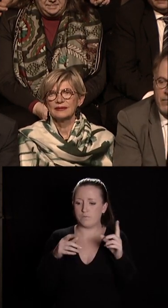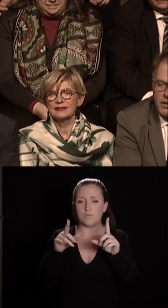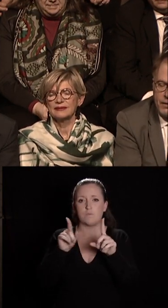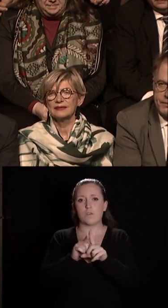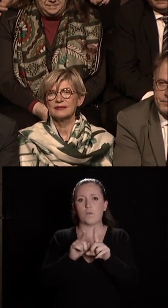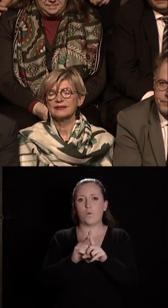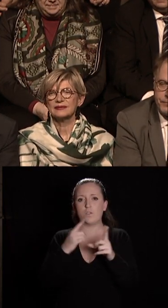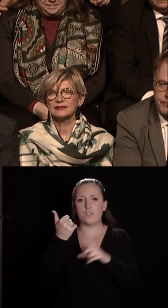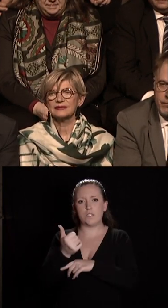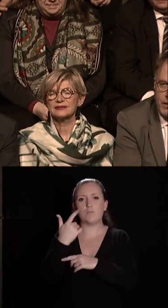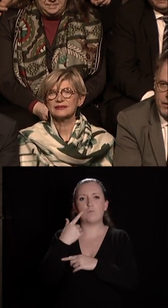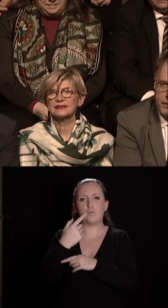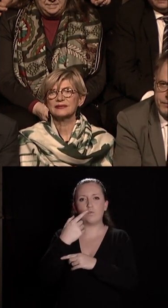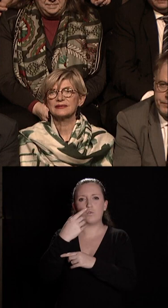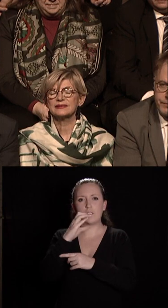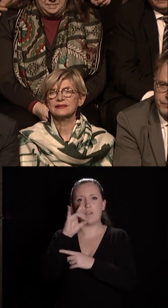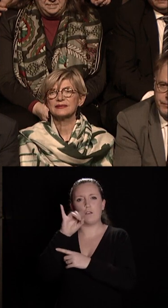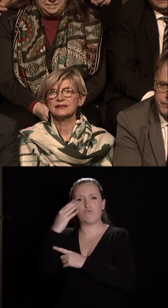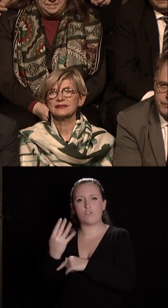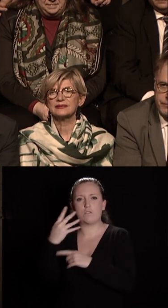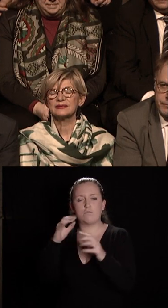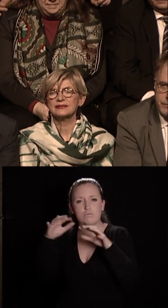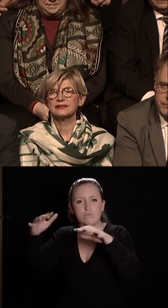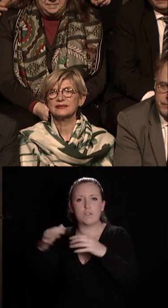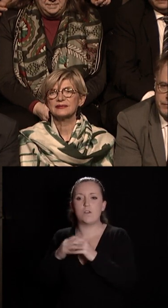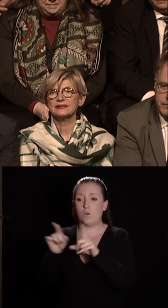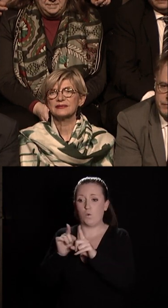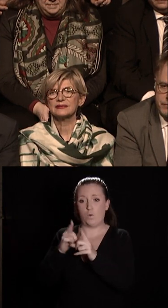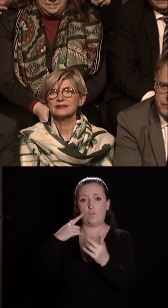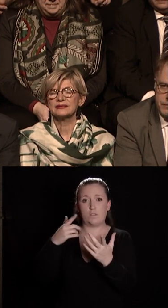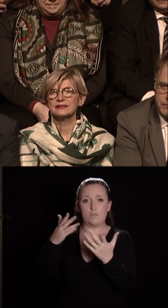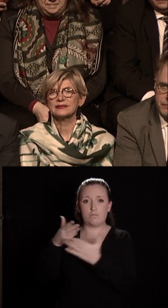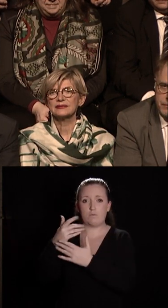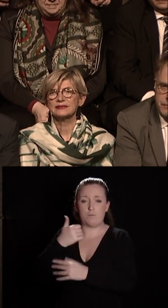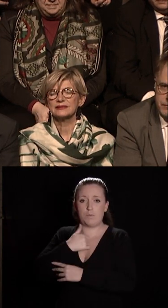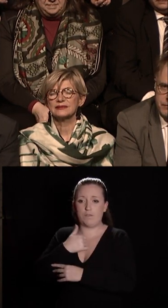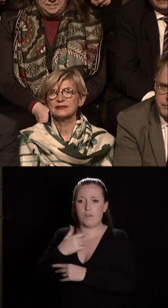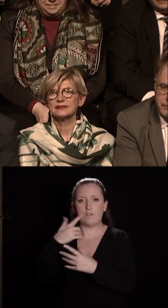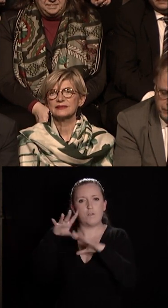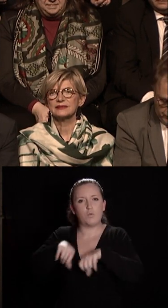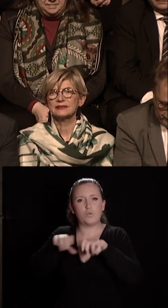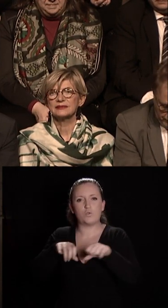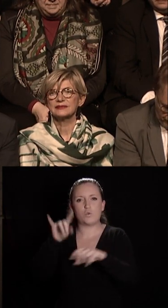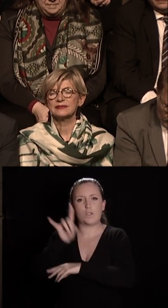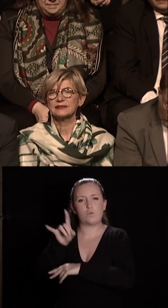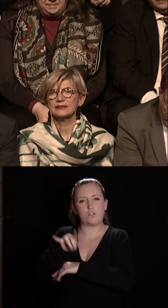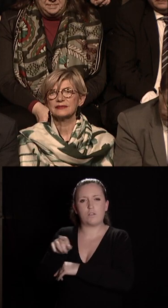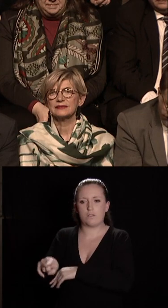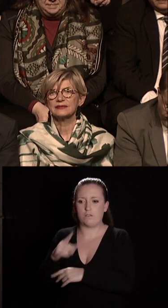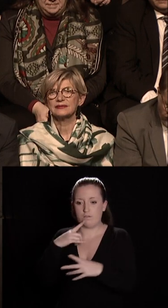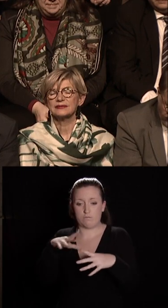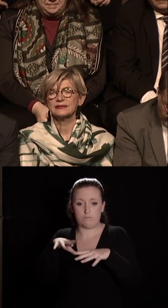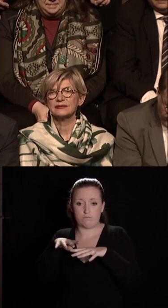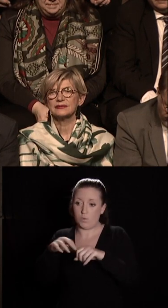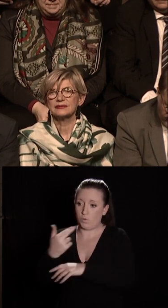méthanisation et l'autre dans un partenariat public-privé concernera la production d'hydrogène avec une utilisation directe